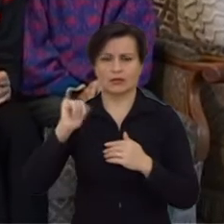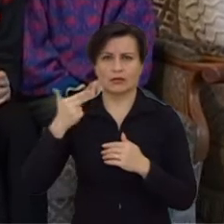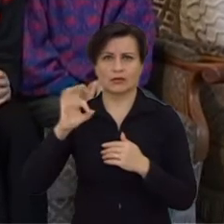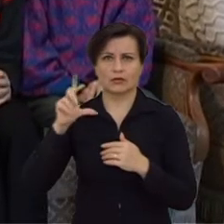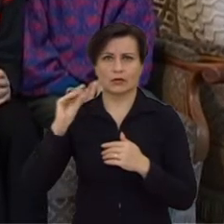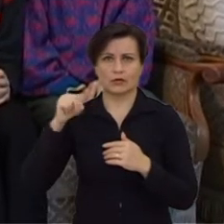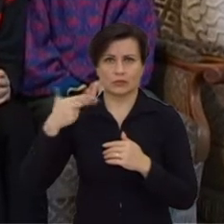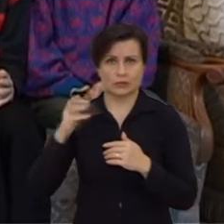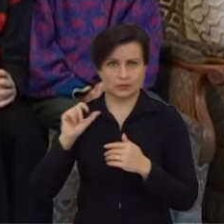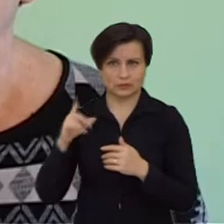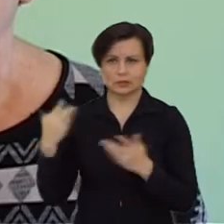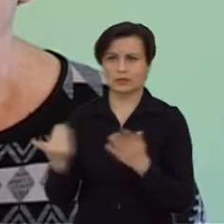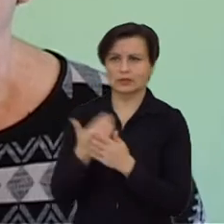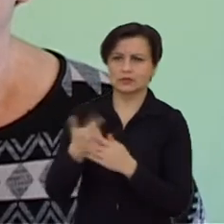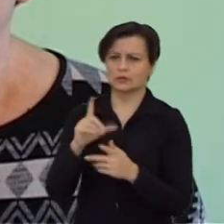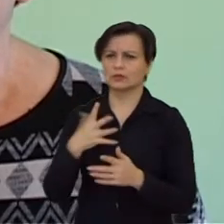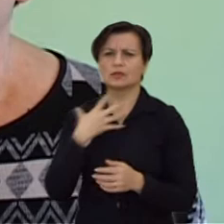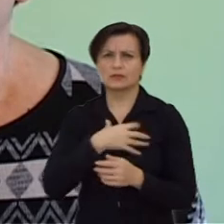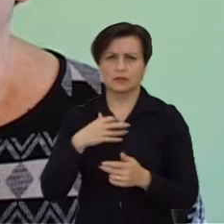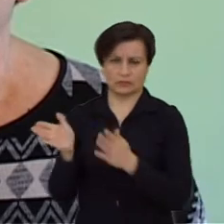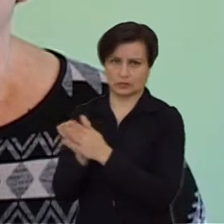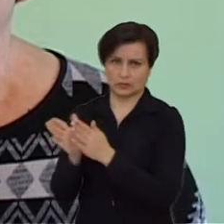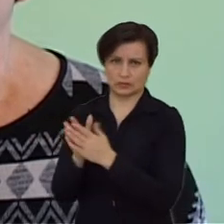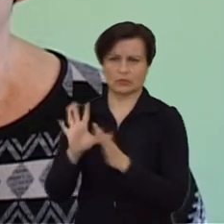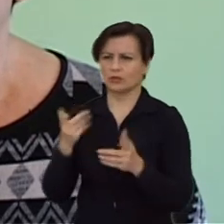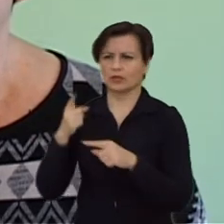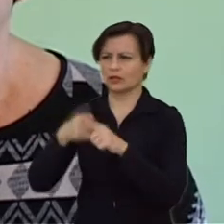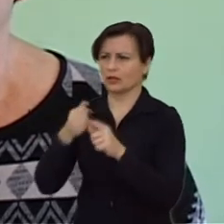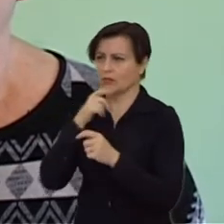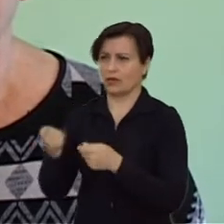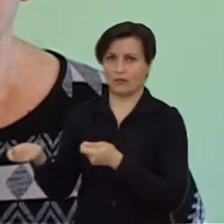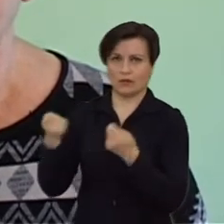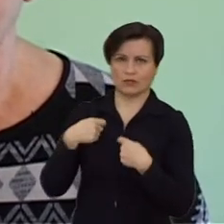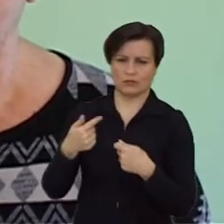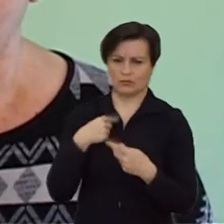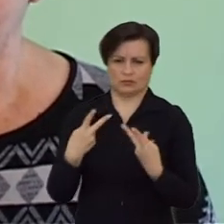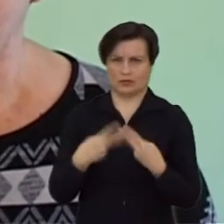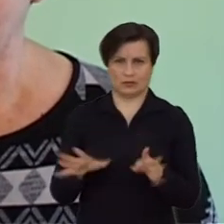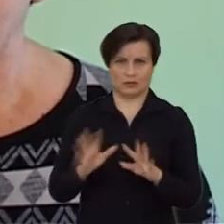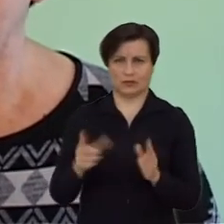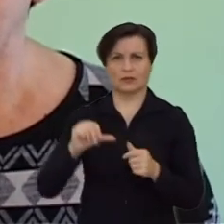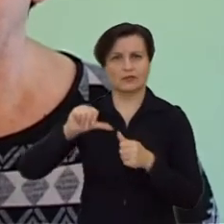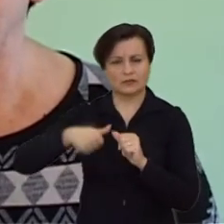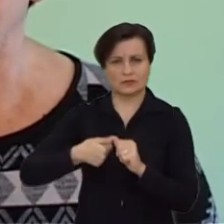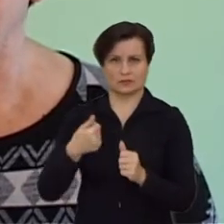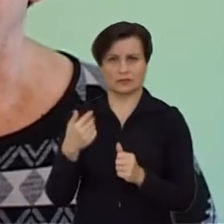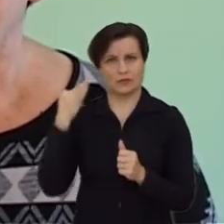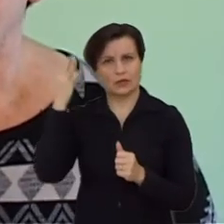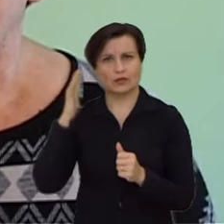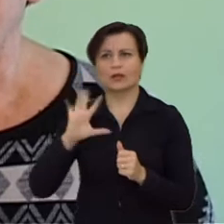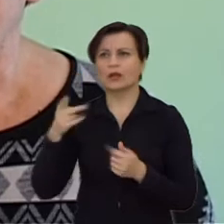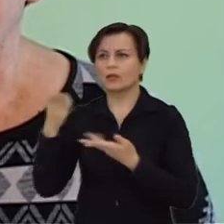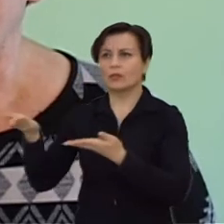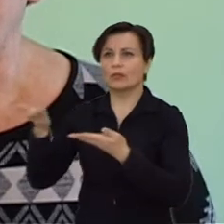linaliaumą atsinaujinti. Tai būtent prašai to, kas būtina, o tai, kas galvoji, gavosi tą daiktą, kad nebūtina,